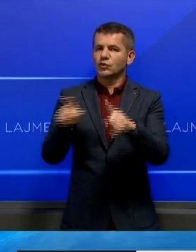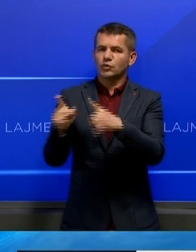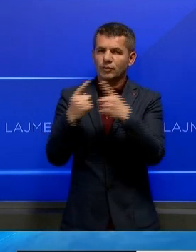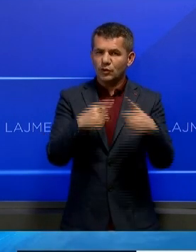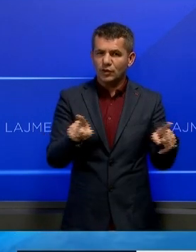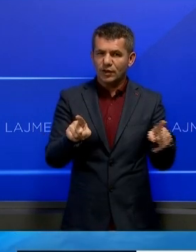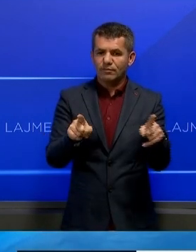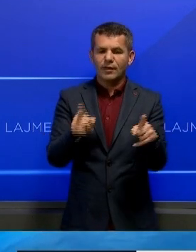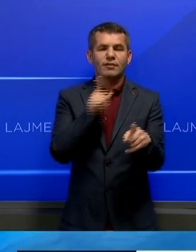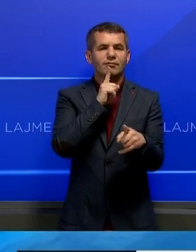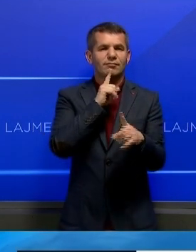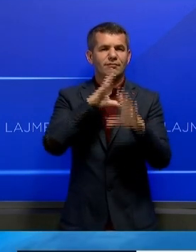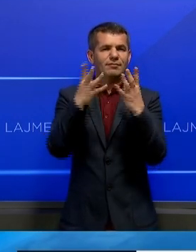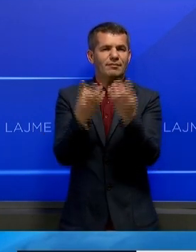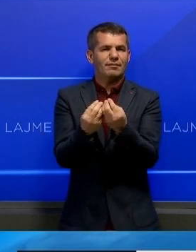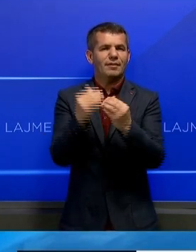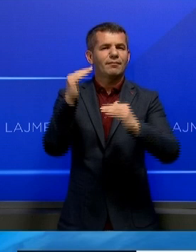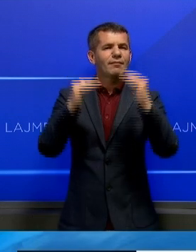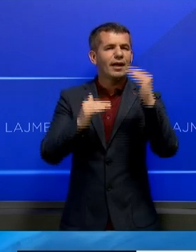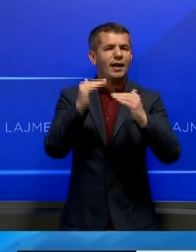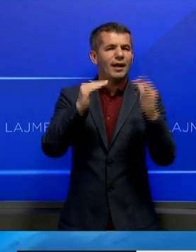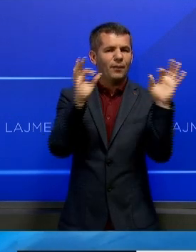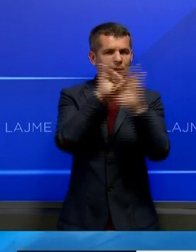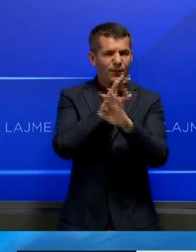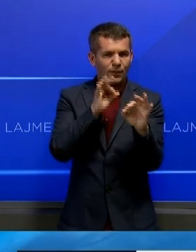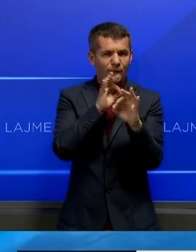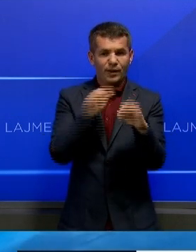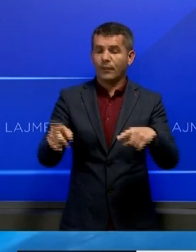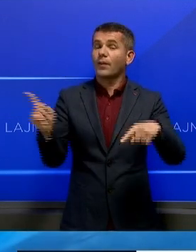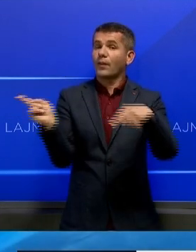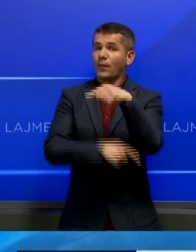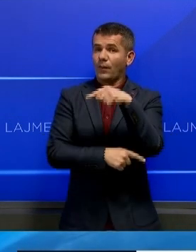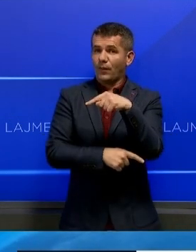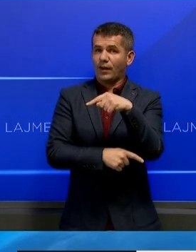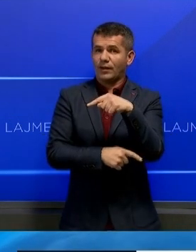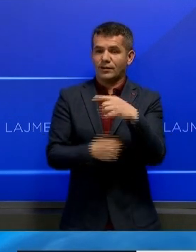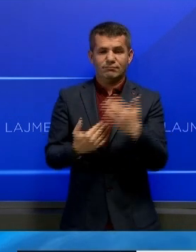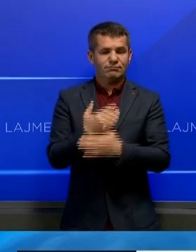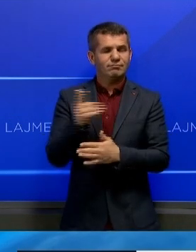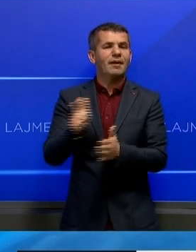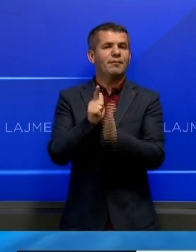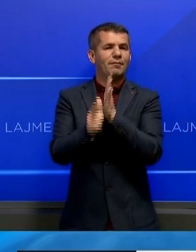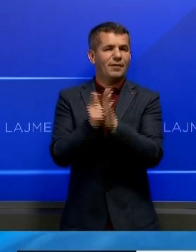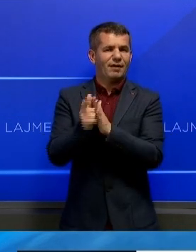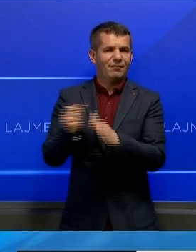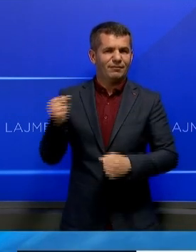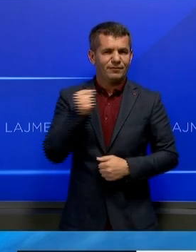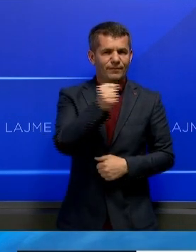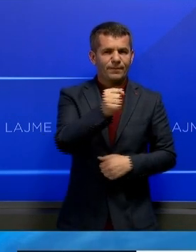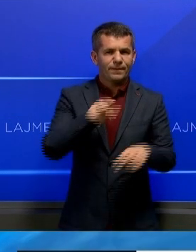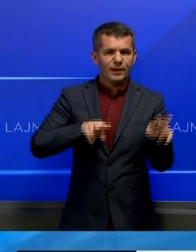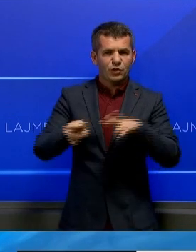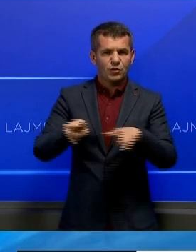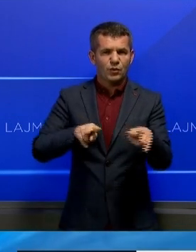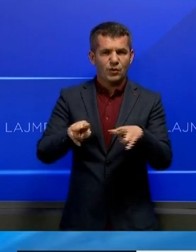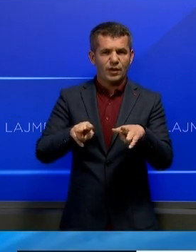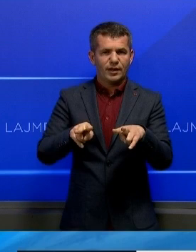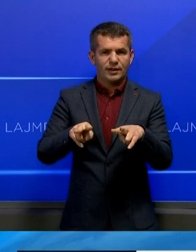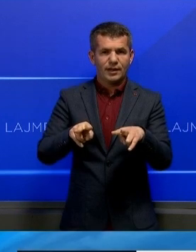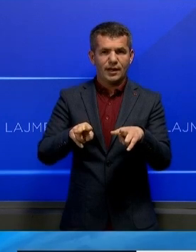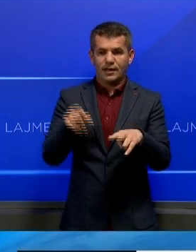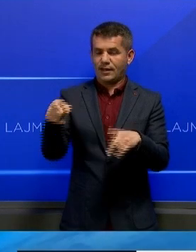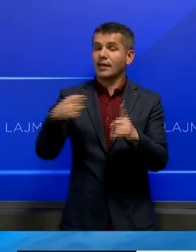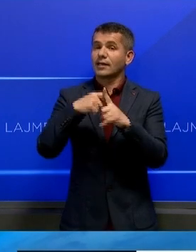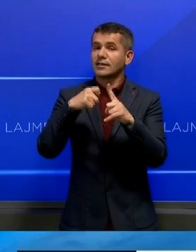pamunsuar balancën e nevojshme. Me njëherë pas shkarkimit të dakës, Osmani ka emruar gjyshtarin e gjukatës apelit